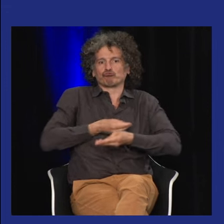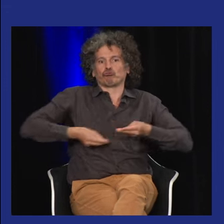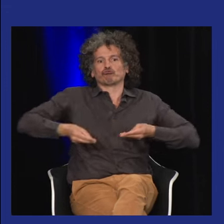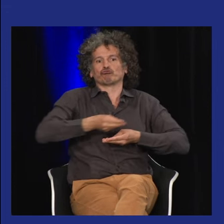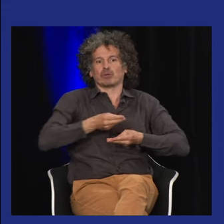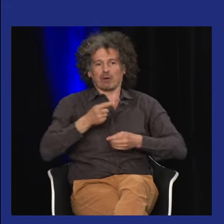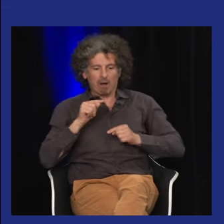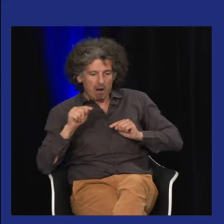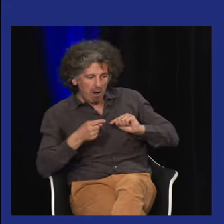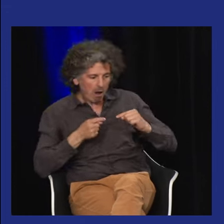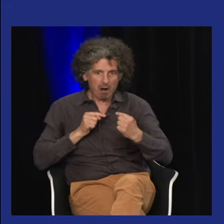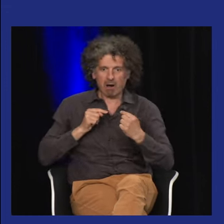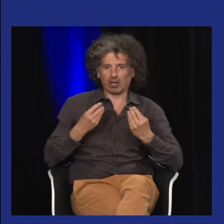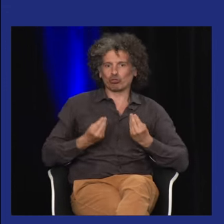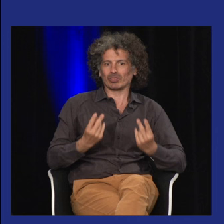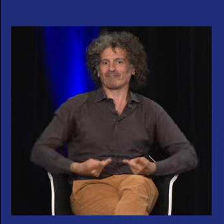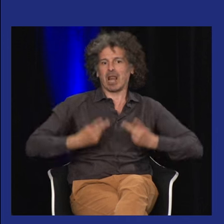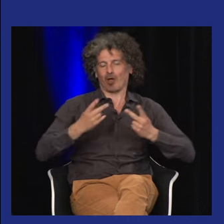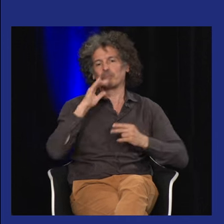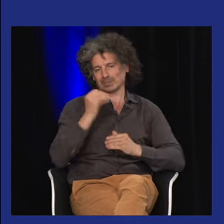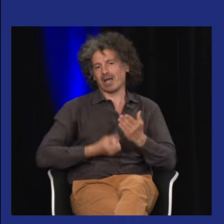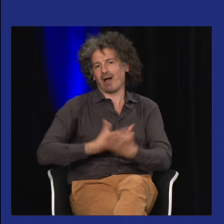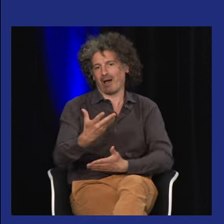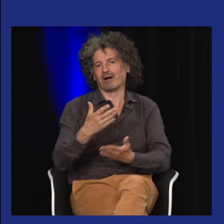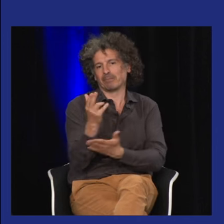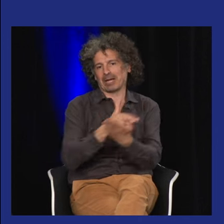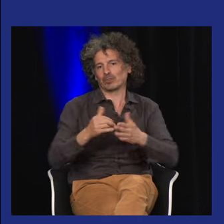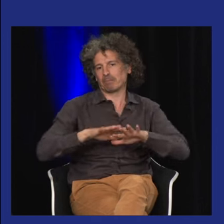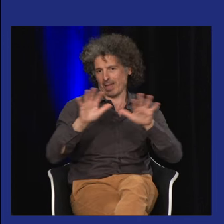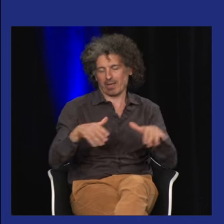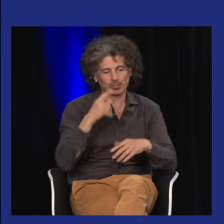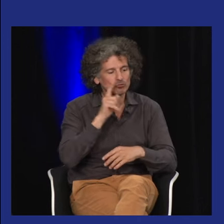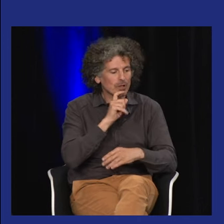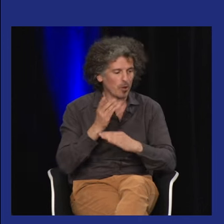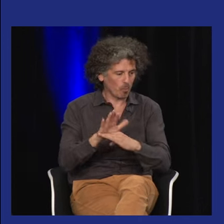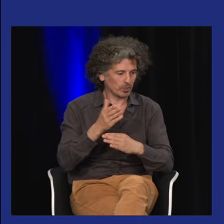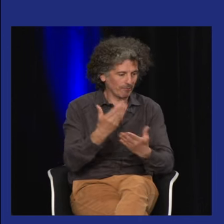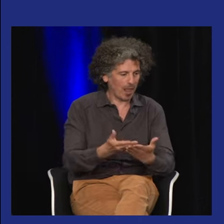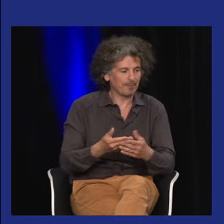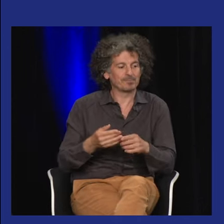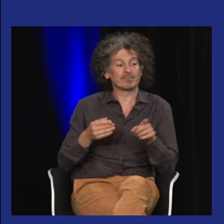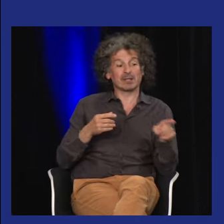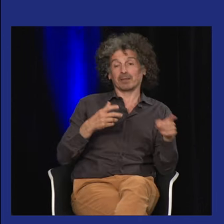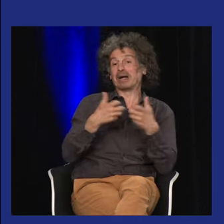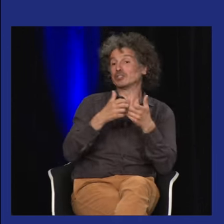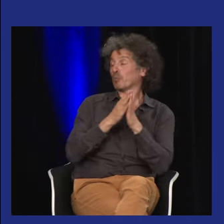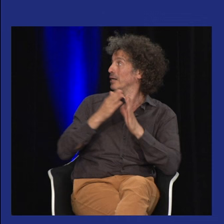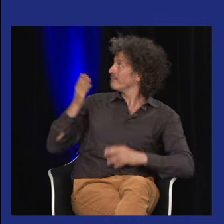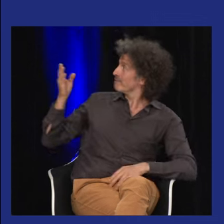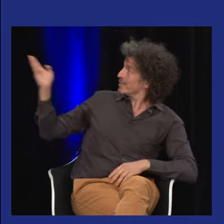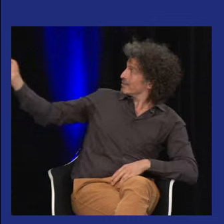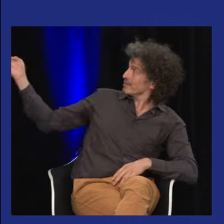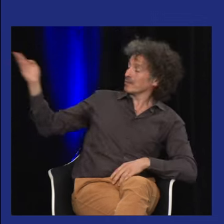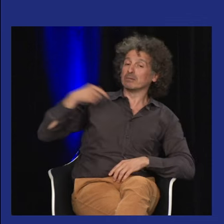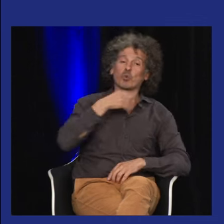travail et ça a permis de vrais échanges des points de vue différents et une valorisation sur le travail des uns et des autres